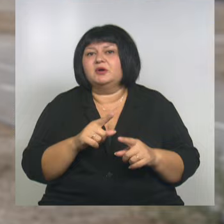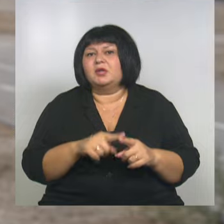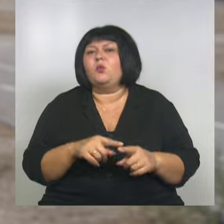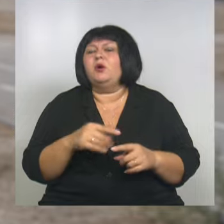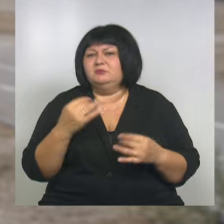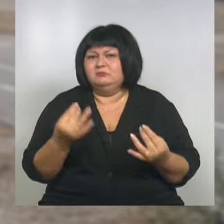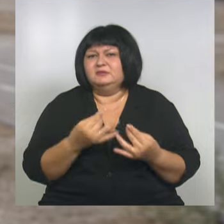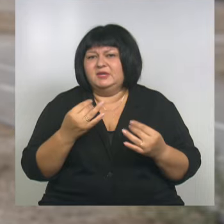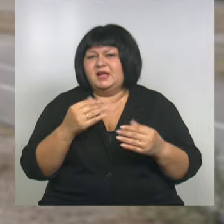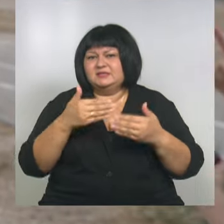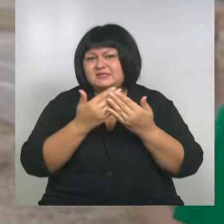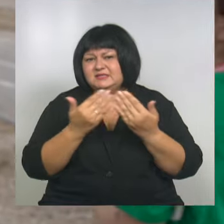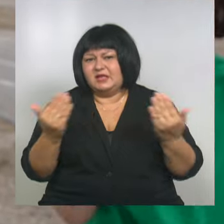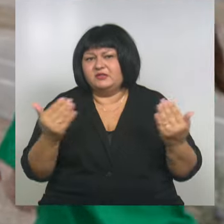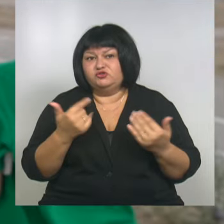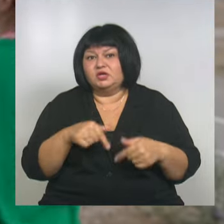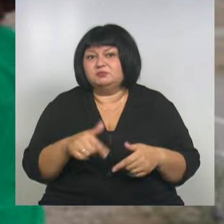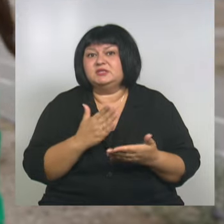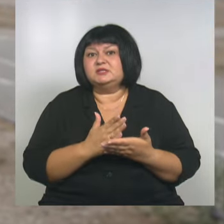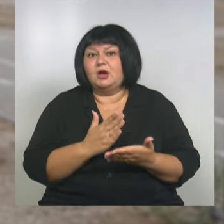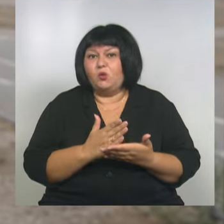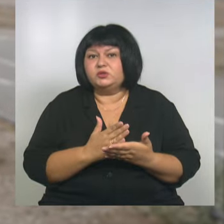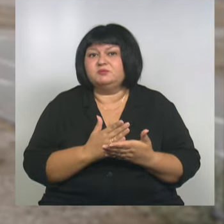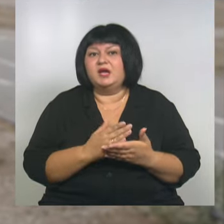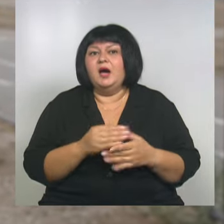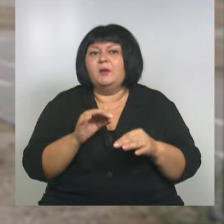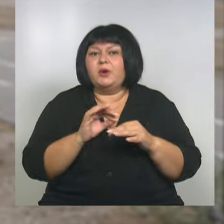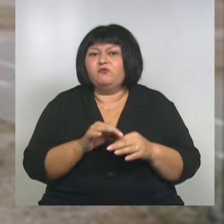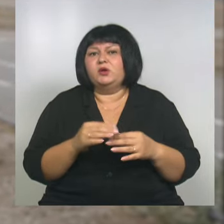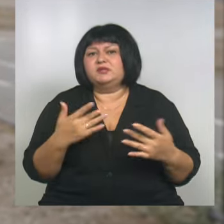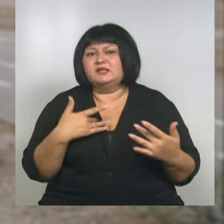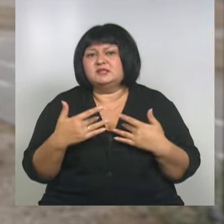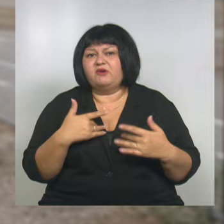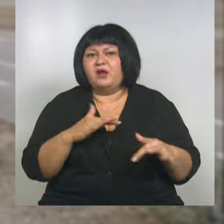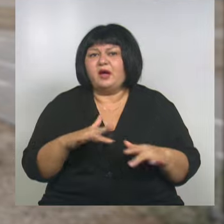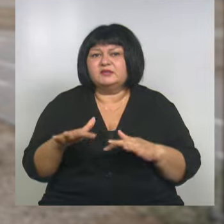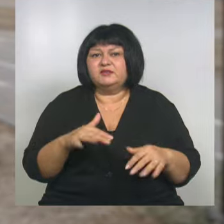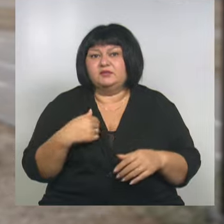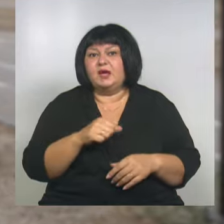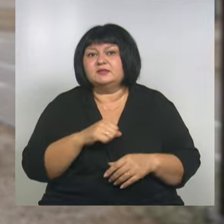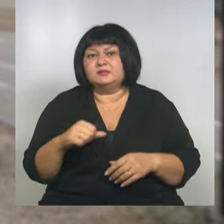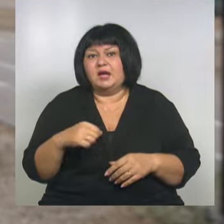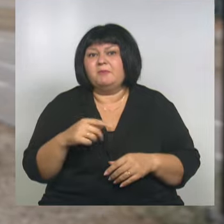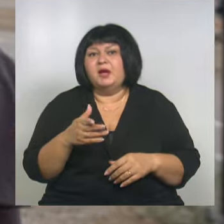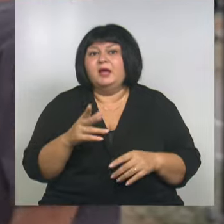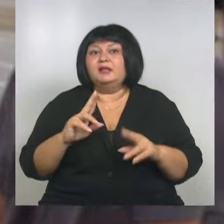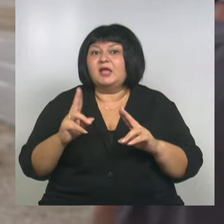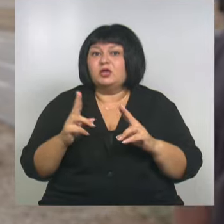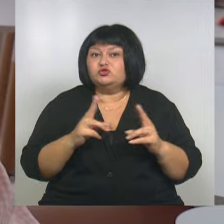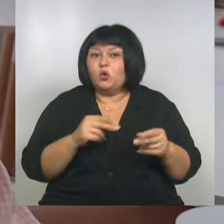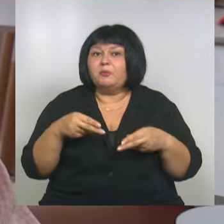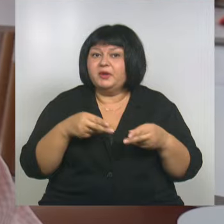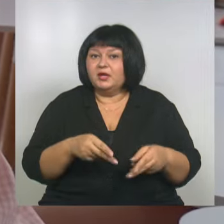стендов, то есть вот даже сейчас мы находимся здесь, проводят танцевальные активности, а я сам я как бы танцор сюда